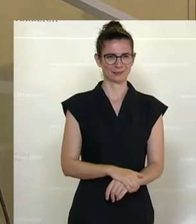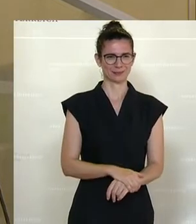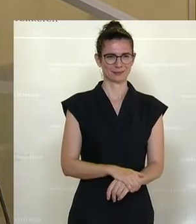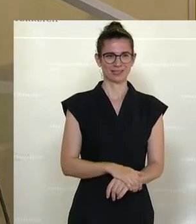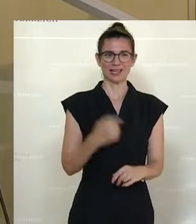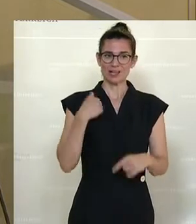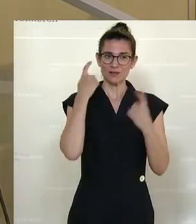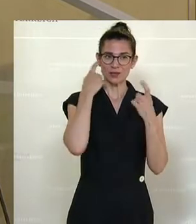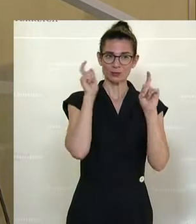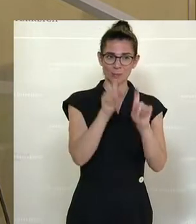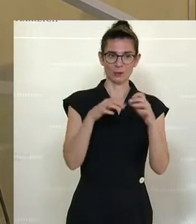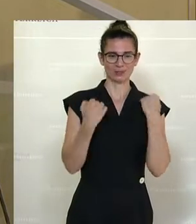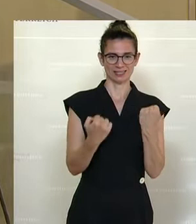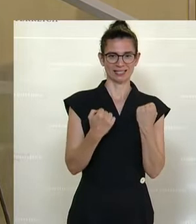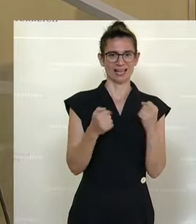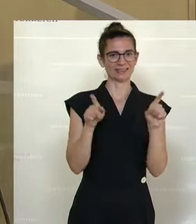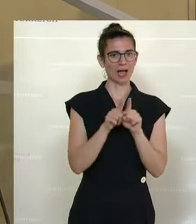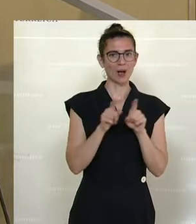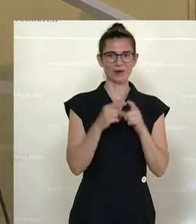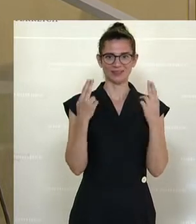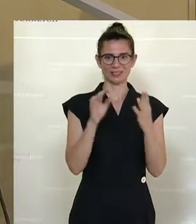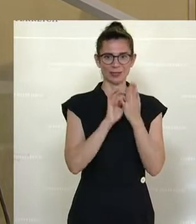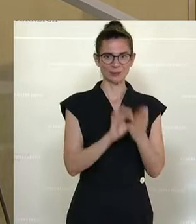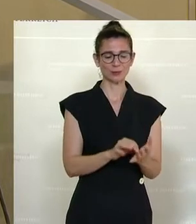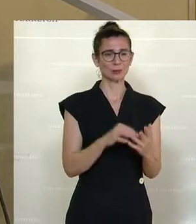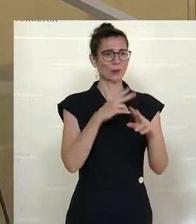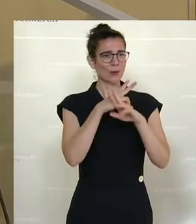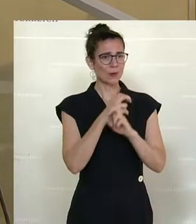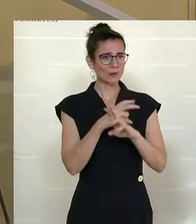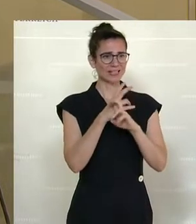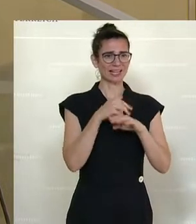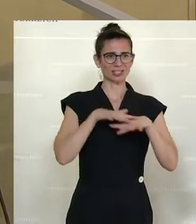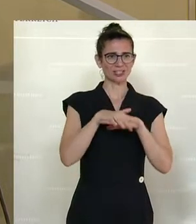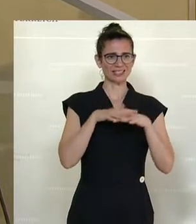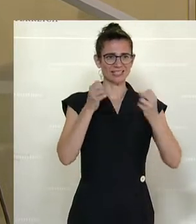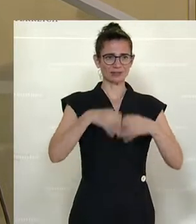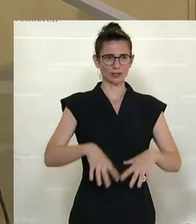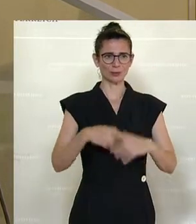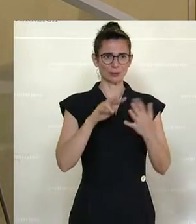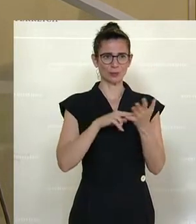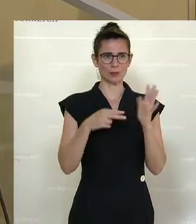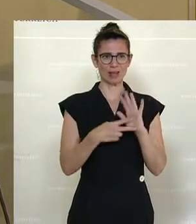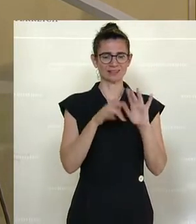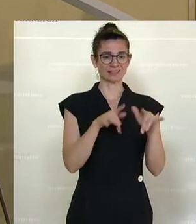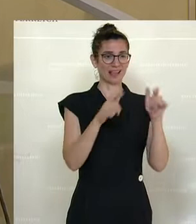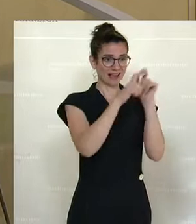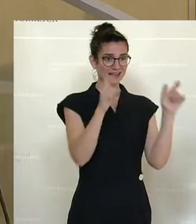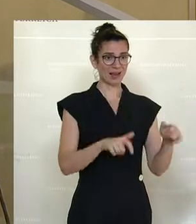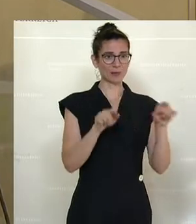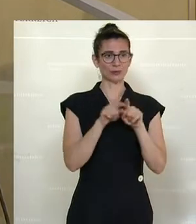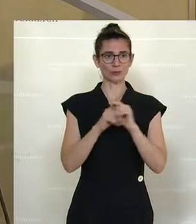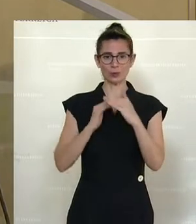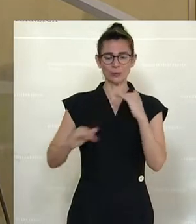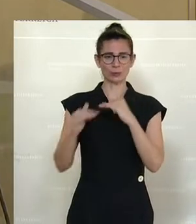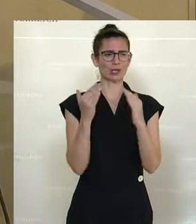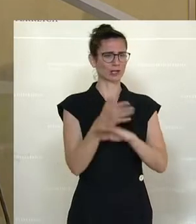Versorgungssicherheit ist eine bedeutsame. Mit dem österreichischen Netzinfrastrukturplan schaffen wir die Grundlage und den Rahmen zur Weiterentwicklung, zum